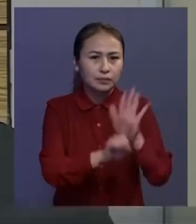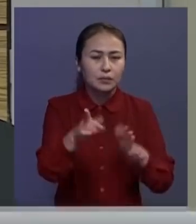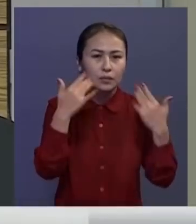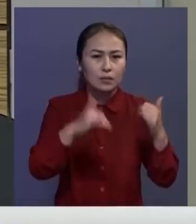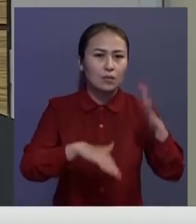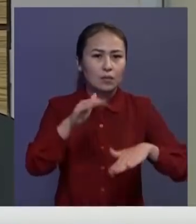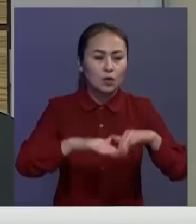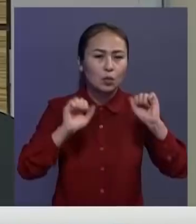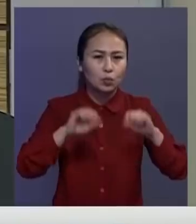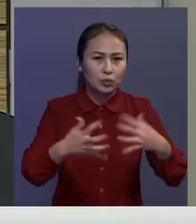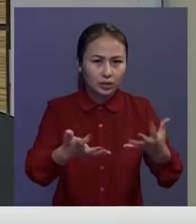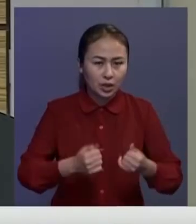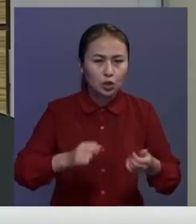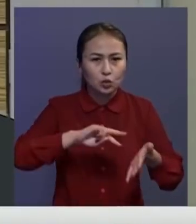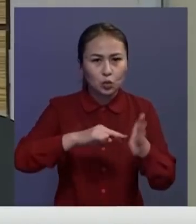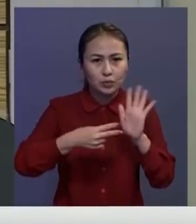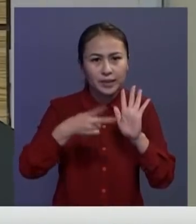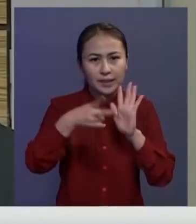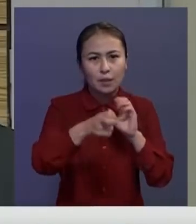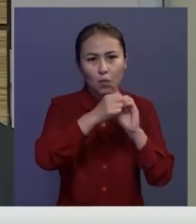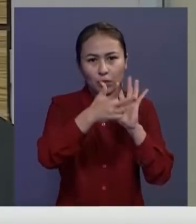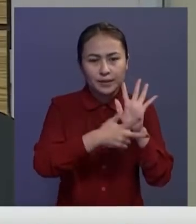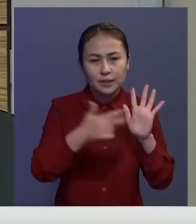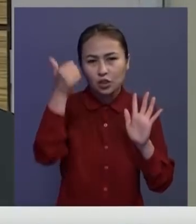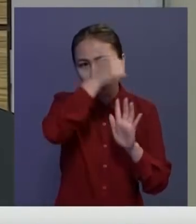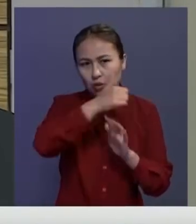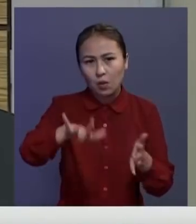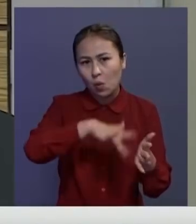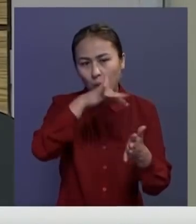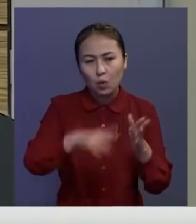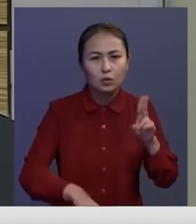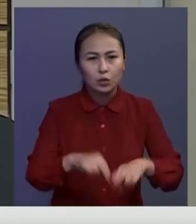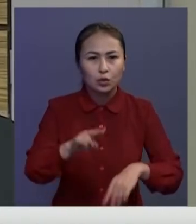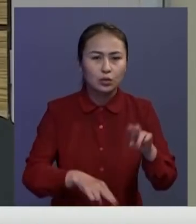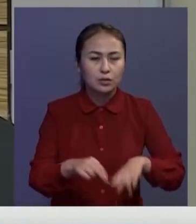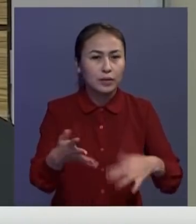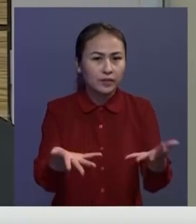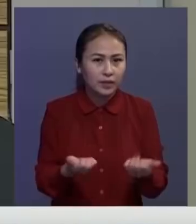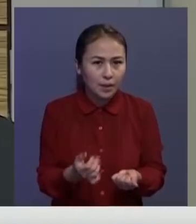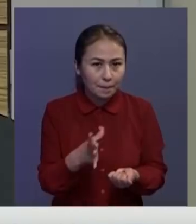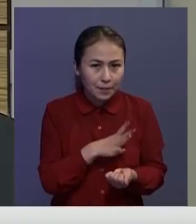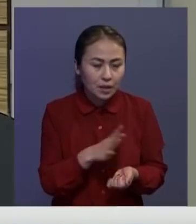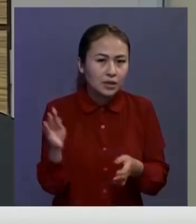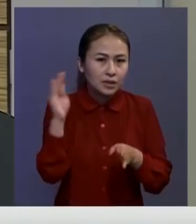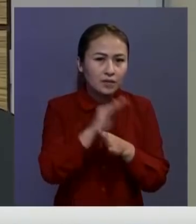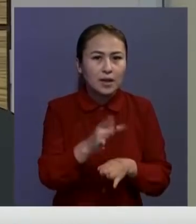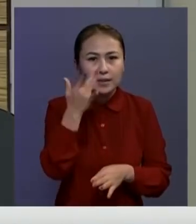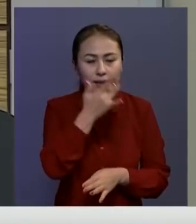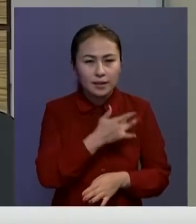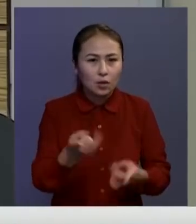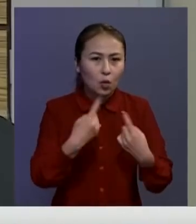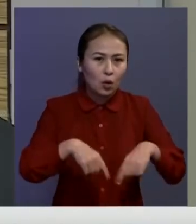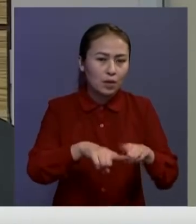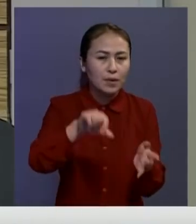жетінді болады. Оның жоспары 2018 жылы қала құрылысы кенгесінде мақылданды. Кенгеске саясат және қоғам